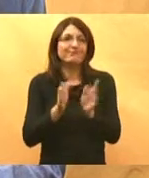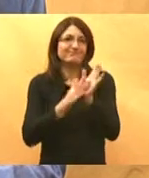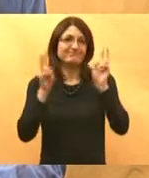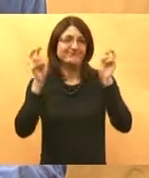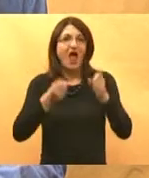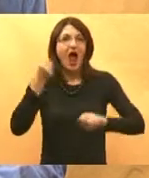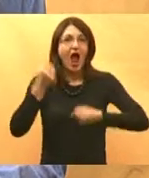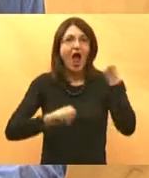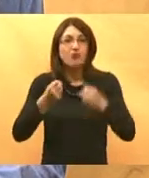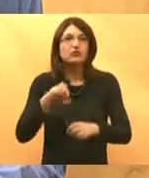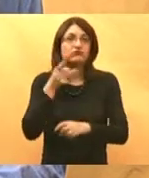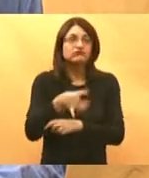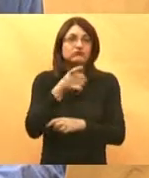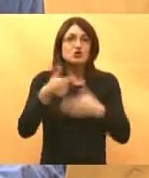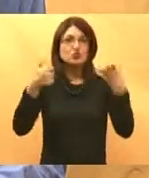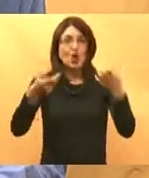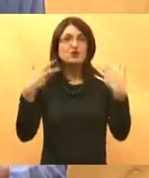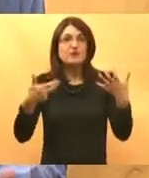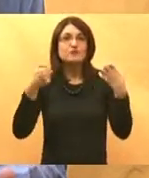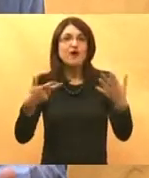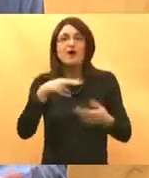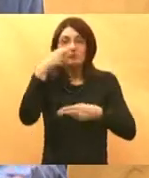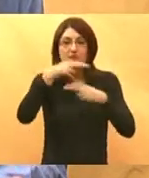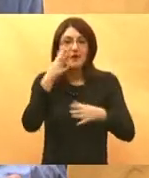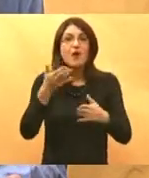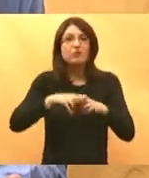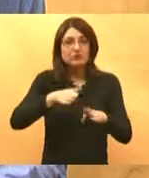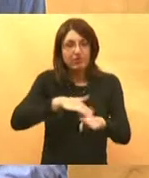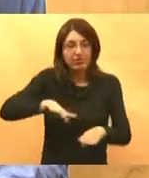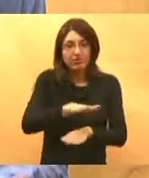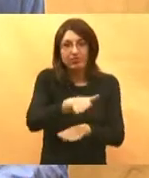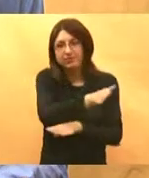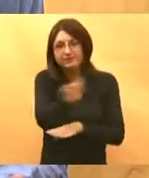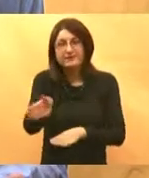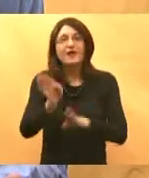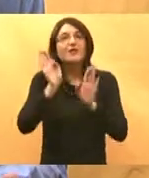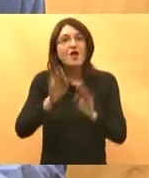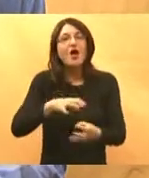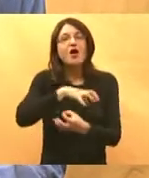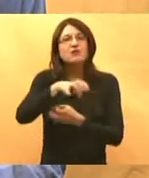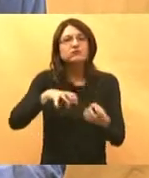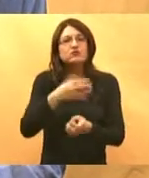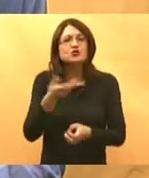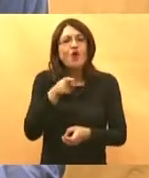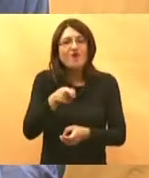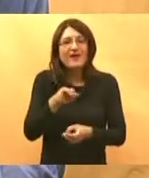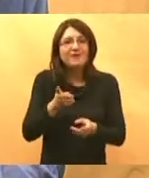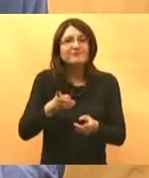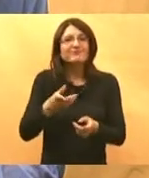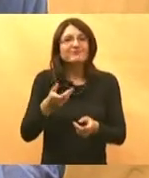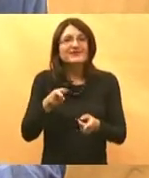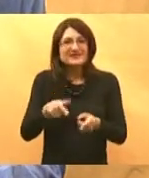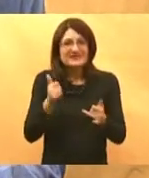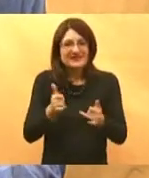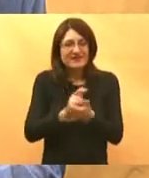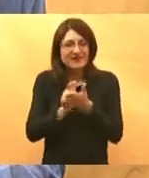sat i pri prvoj krivini će izletit jer to će se dogoditi i događa se nego da imamo obiteljsku koja će moći ovaj tranzicijski teret u krizi